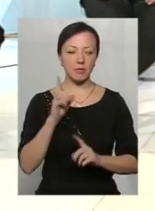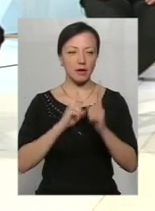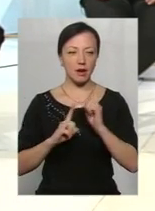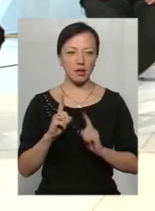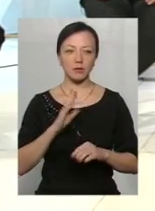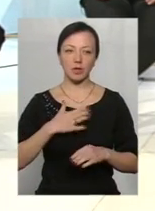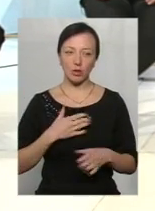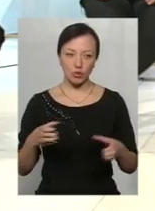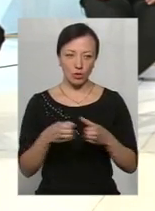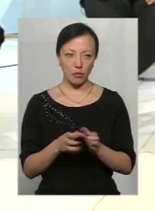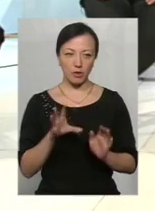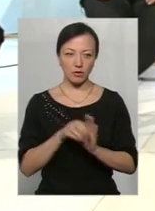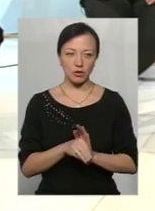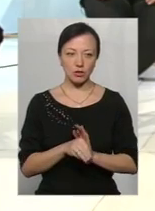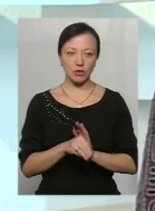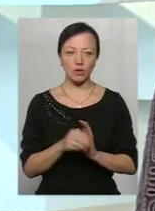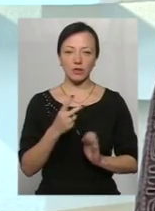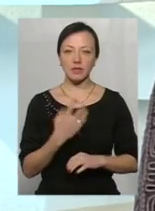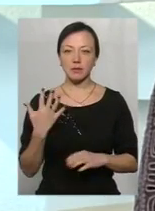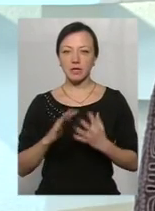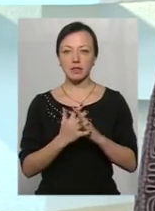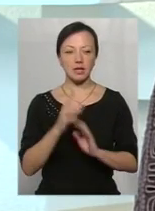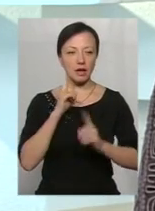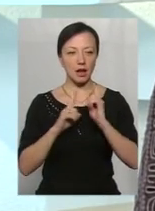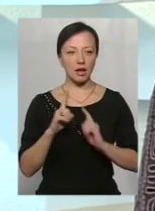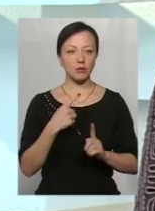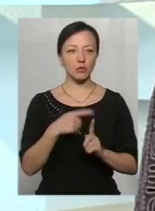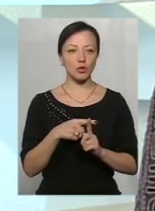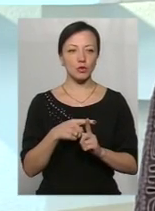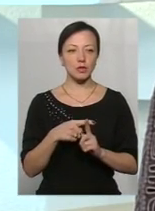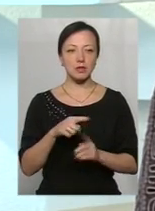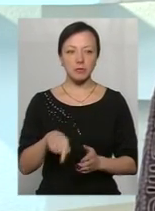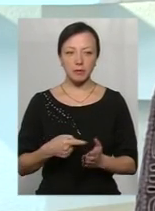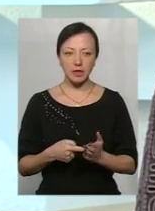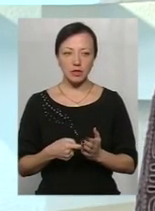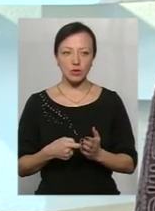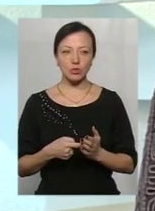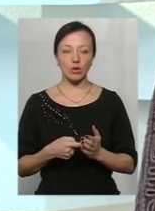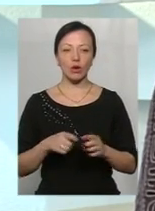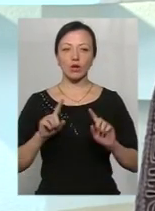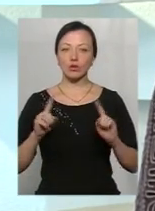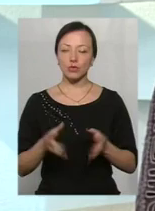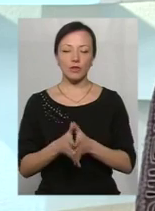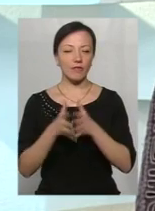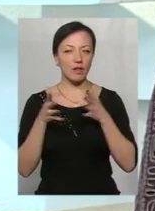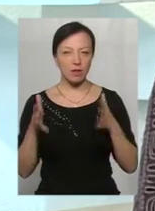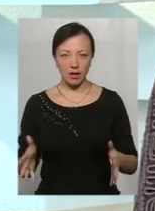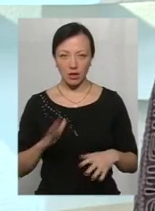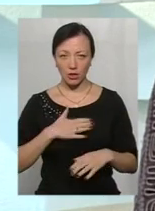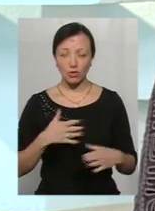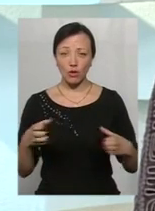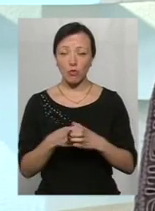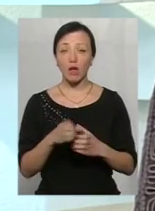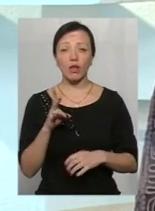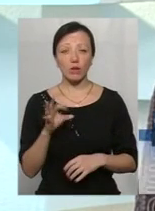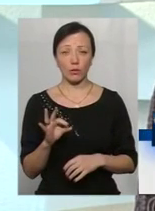громаду їх увійшло 25 сільських рад і місто, тобто 51 населений пункт. Це надзвичайно громада величезна, але